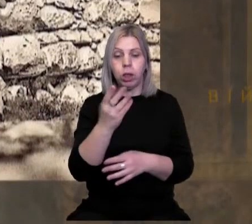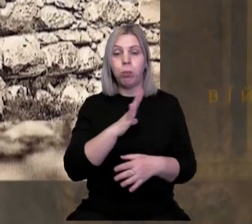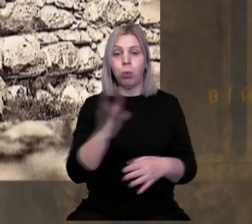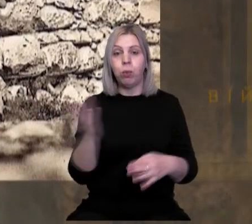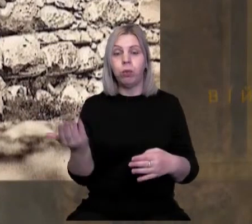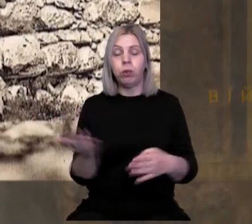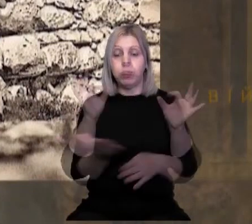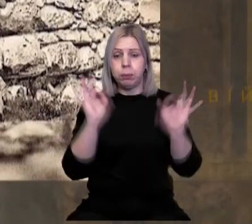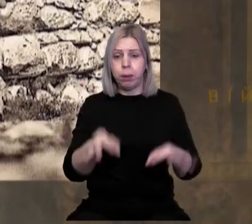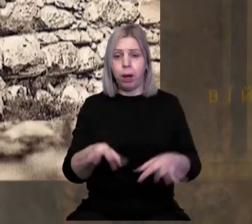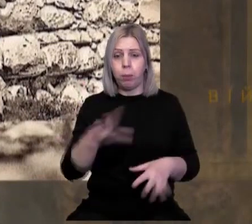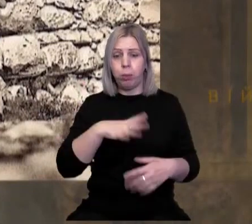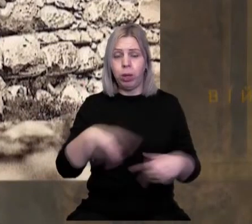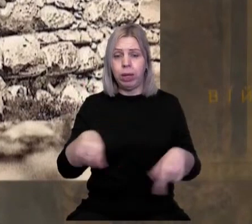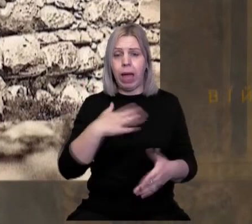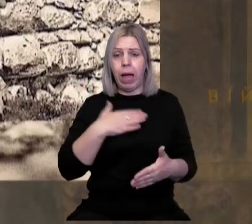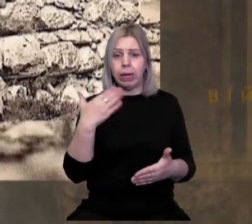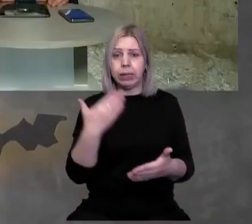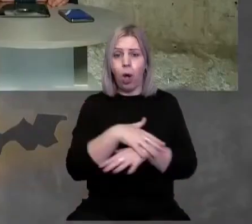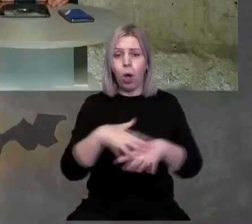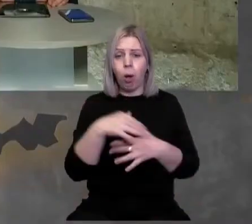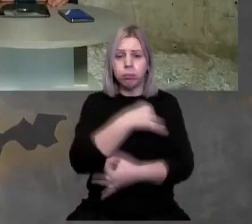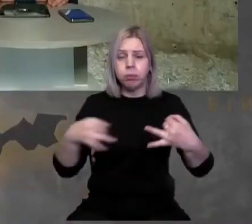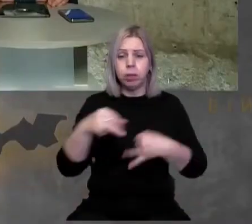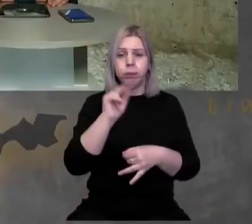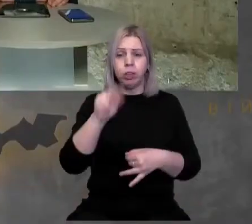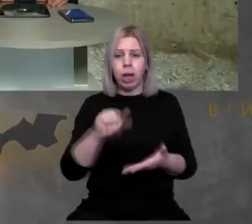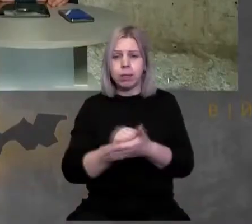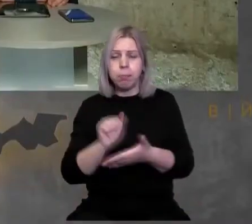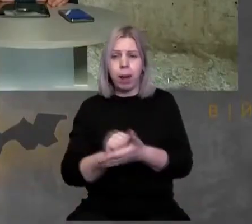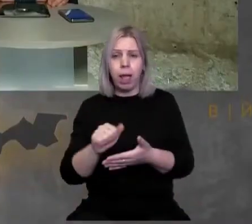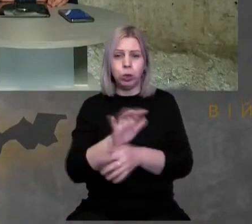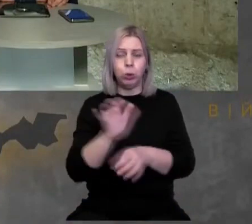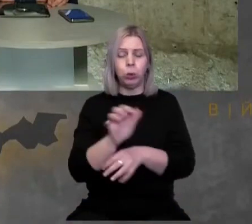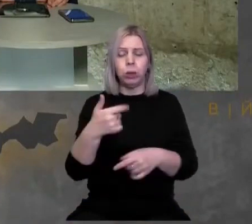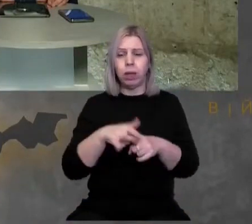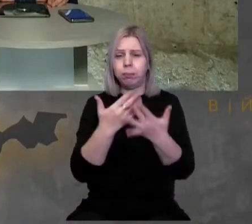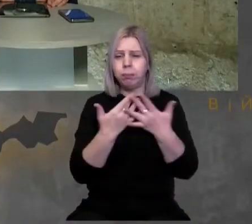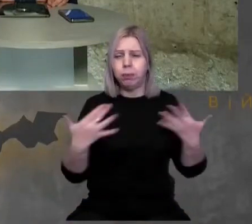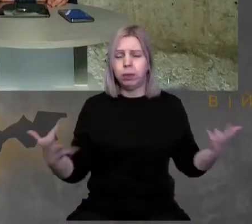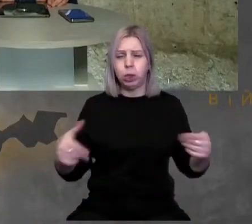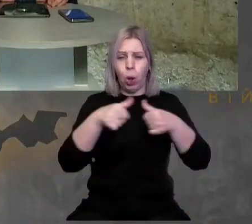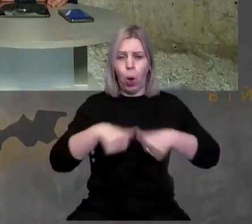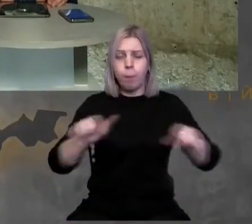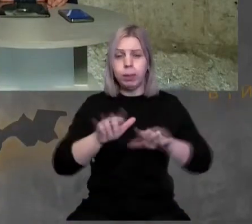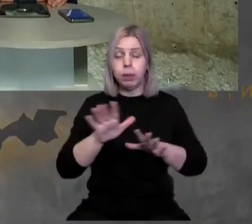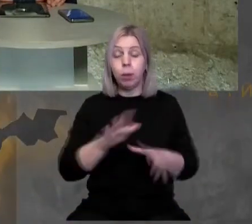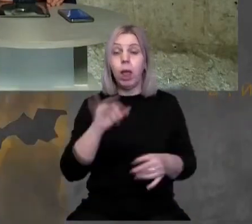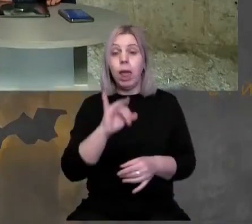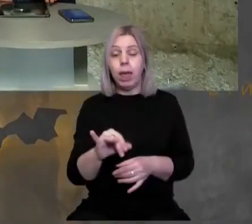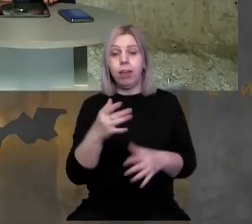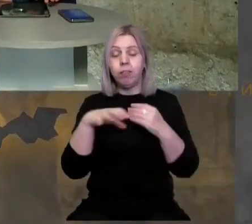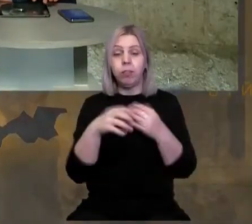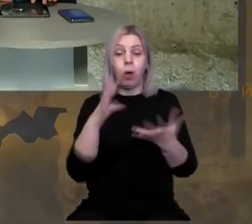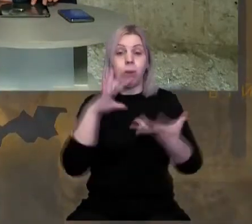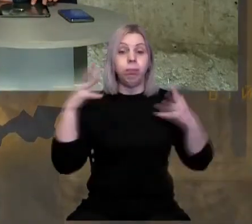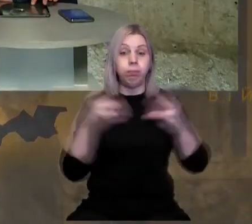Там справді було таке активне громадське обговорення, через пресу і так далі, і так далі. Там були різні комісії, і в